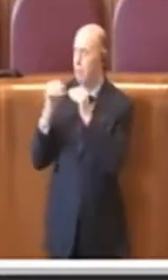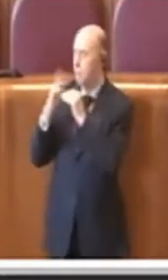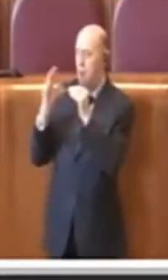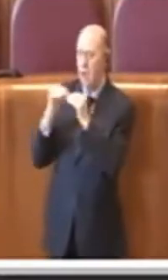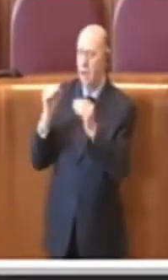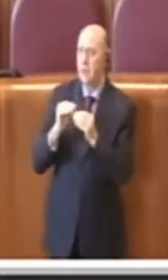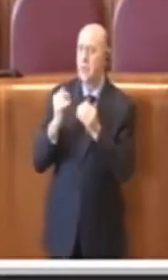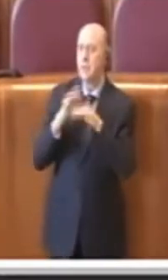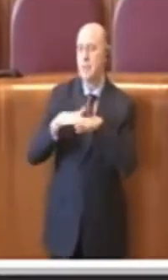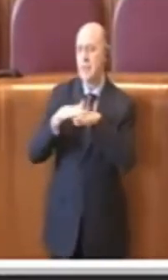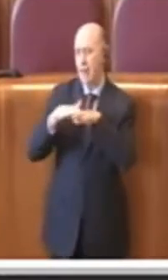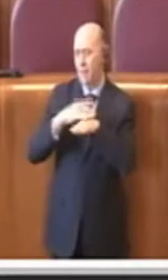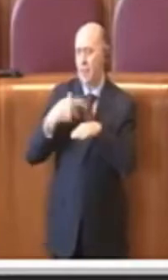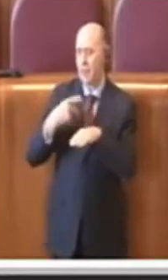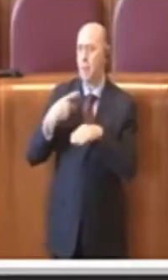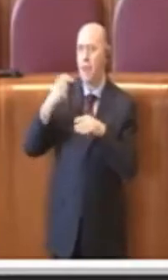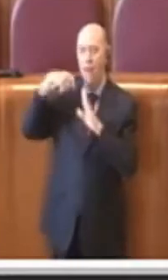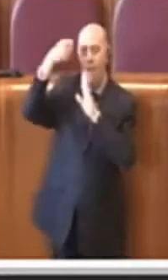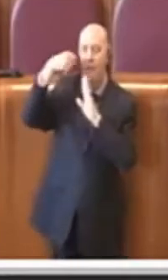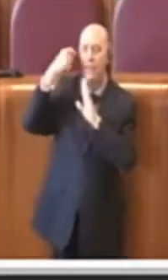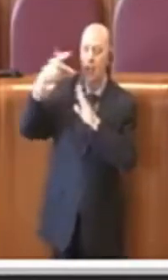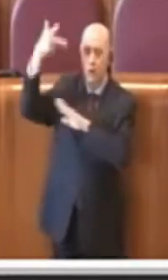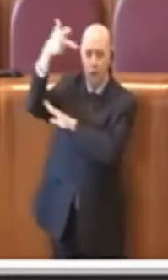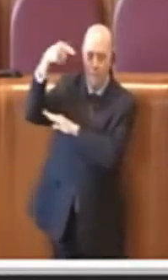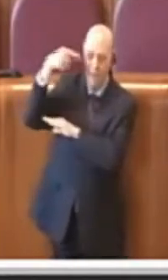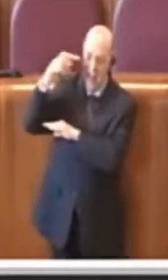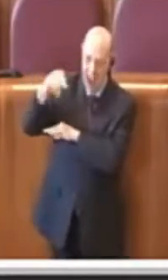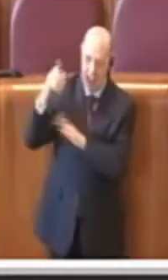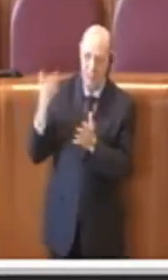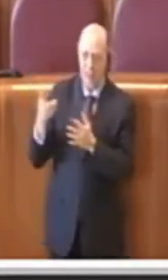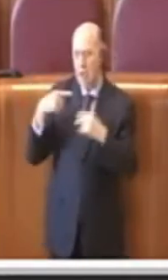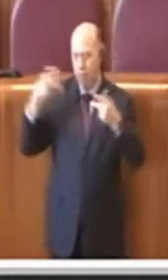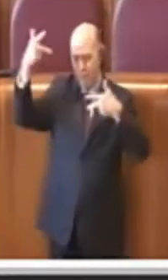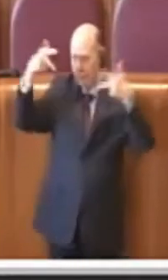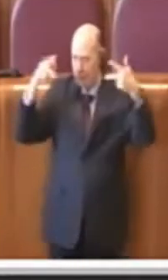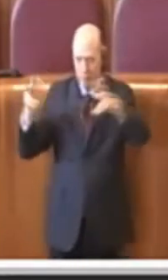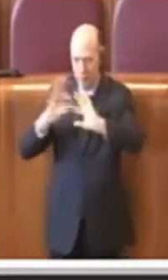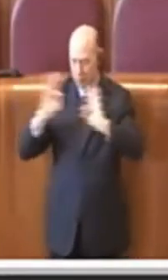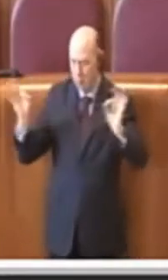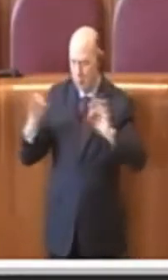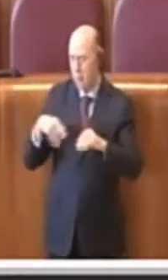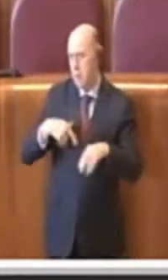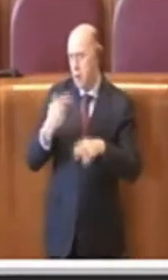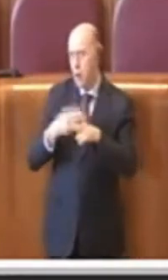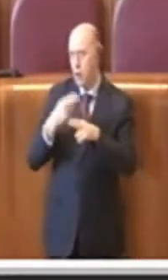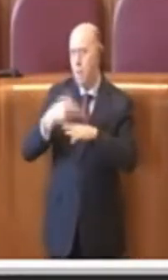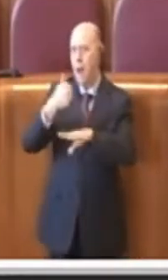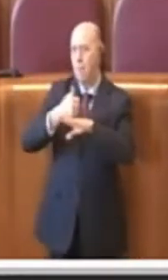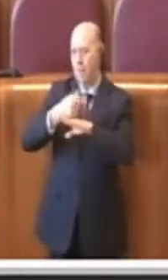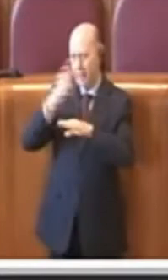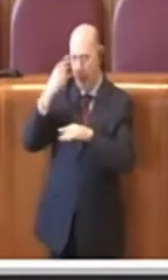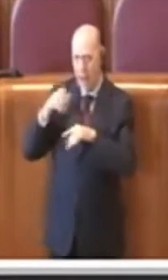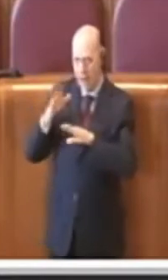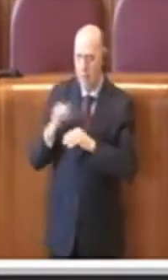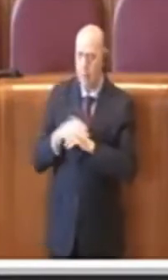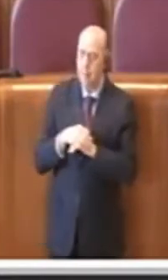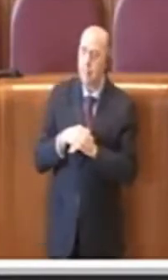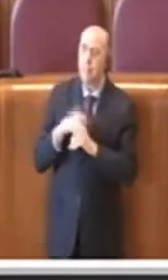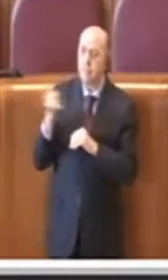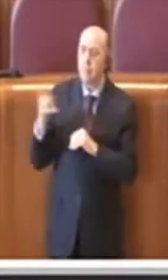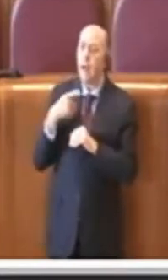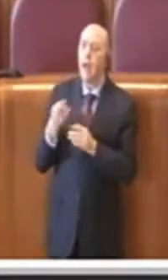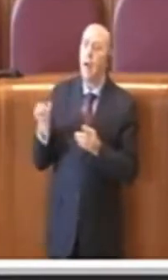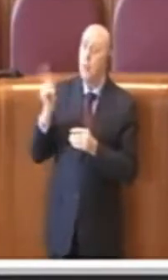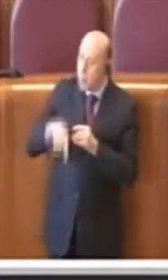servizio di videosorveglianza che poi viene visto dai sistemi di Roma Capitale e fargli